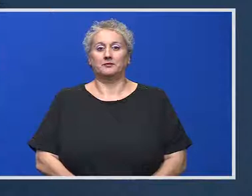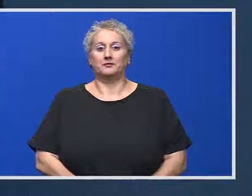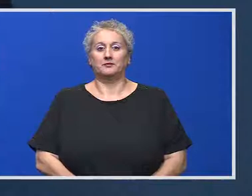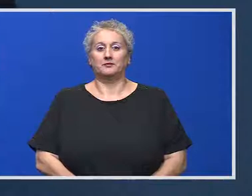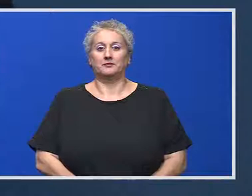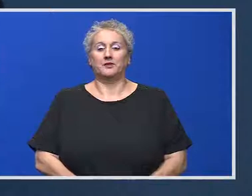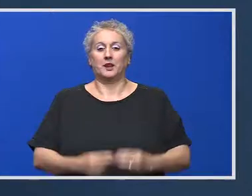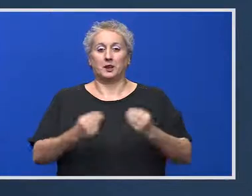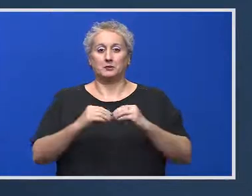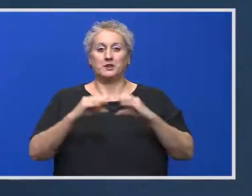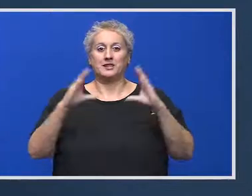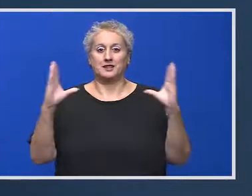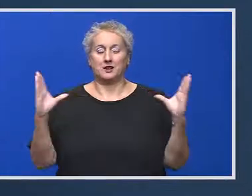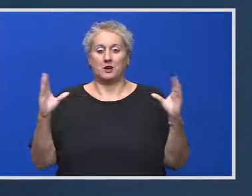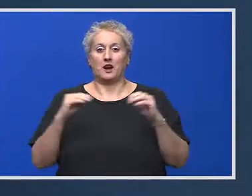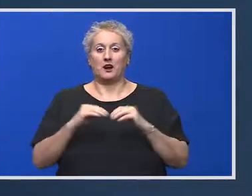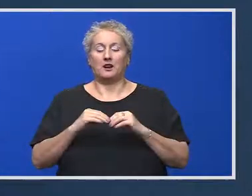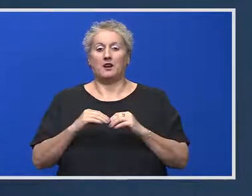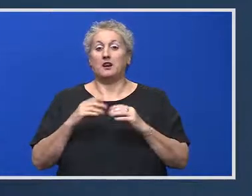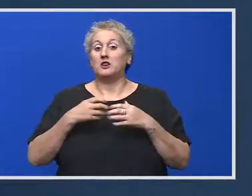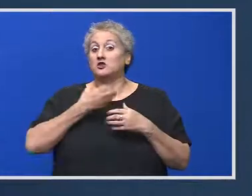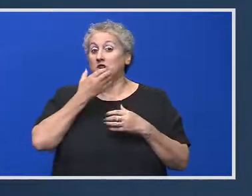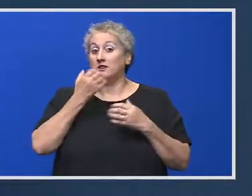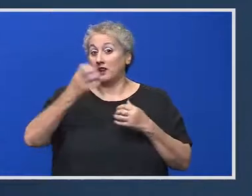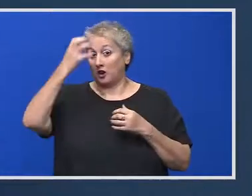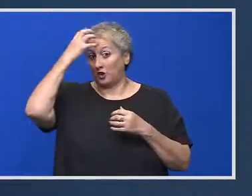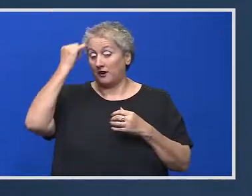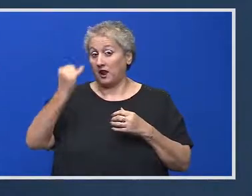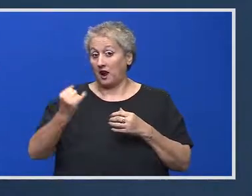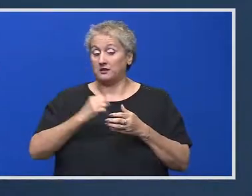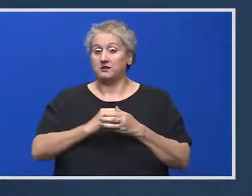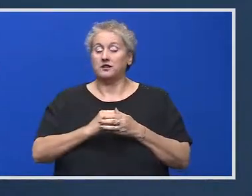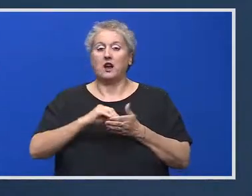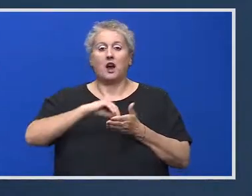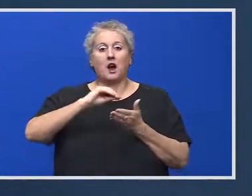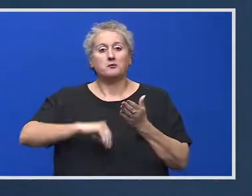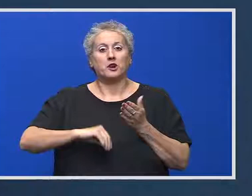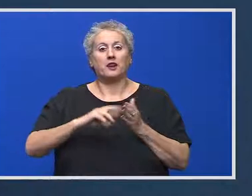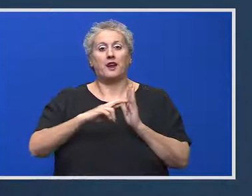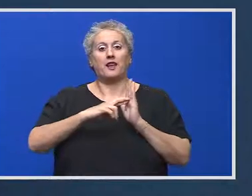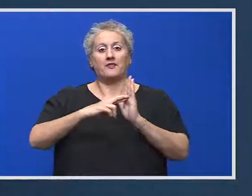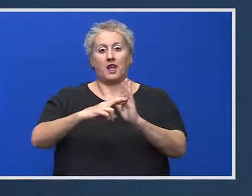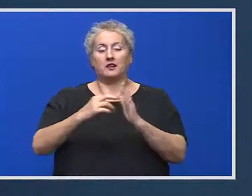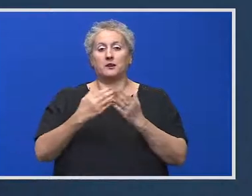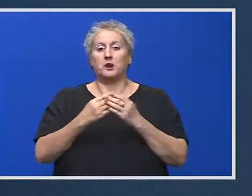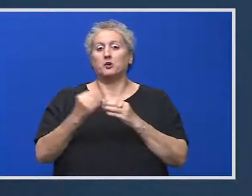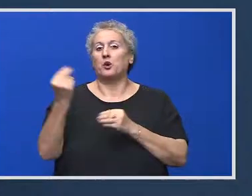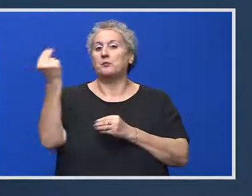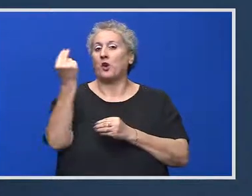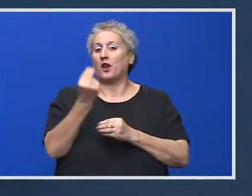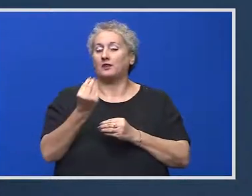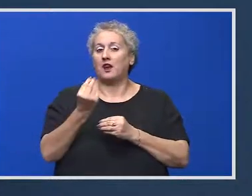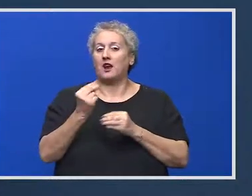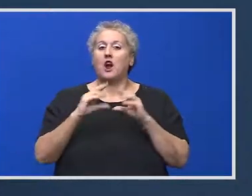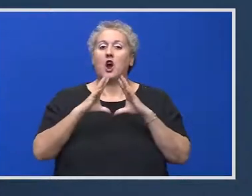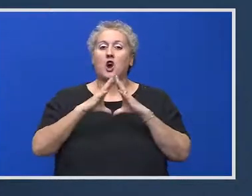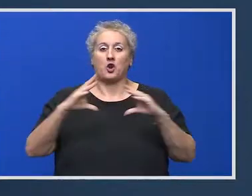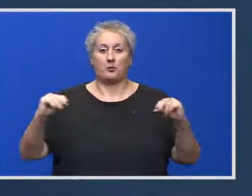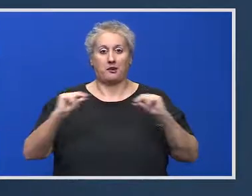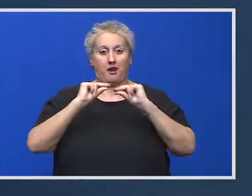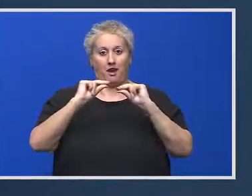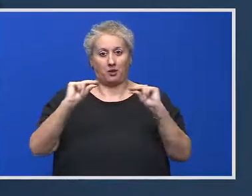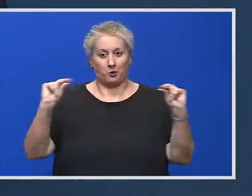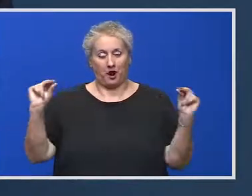Bună ziua! În știința de guvern de astăzi am aprobat memorandumul pentru proiectul România Educată, un